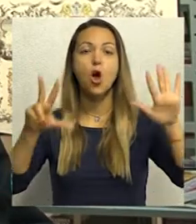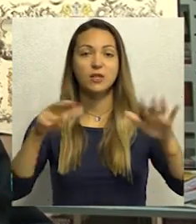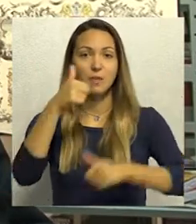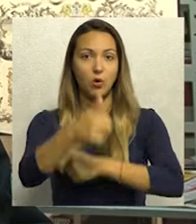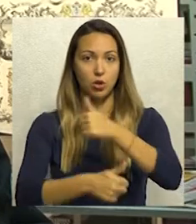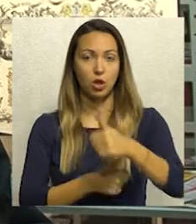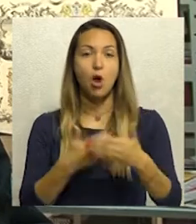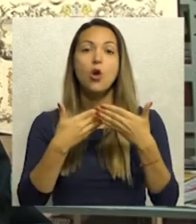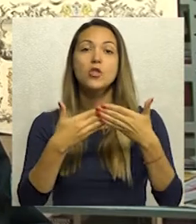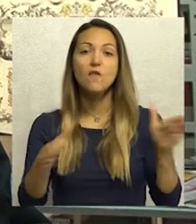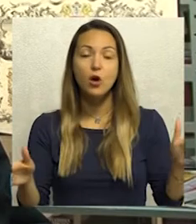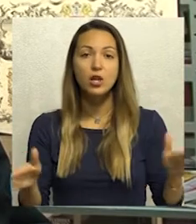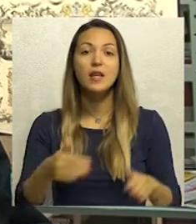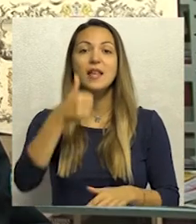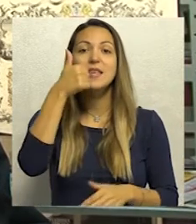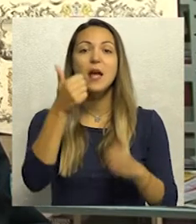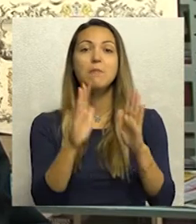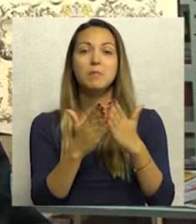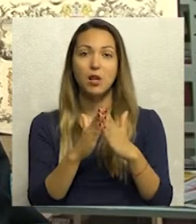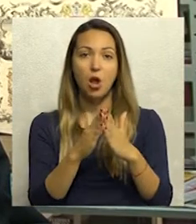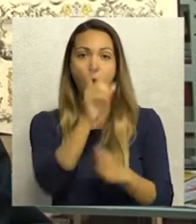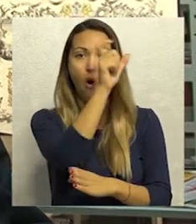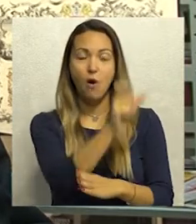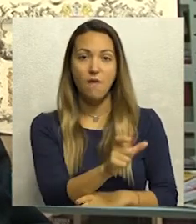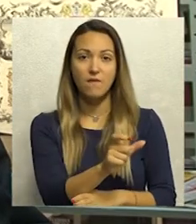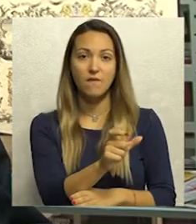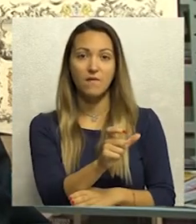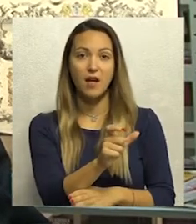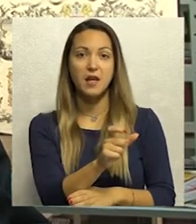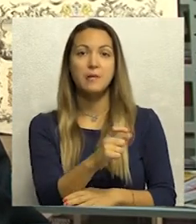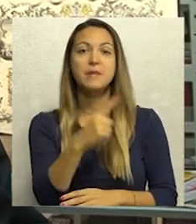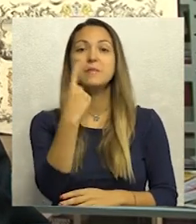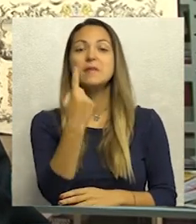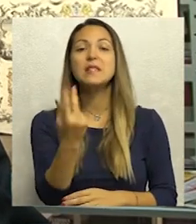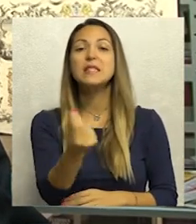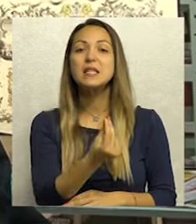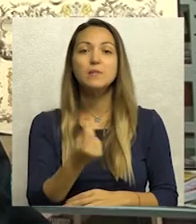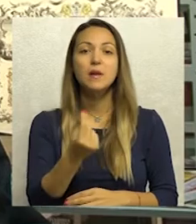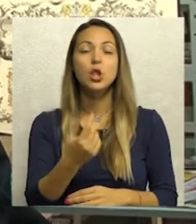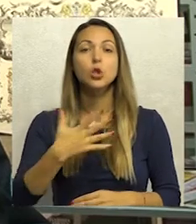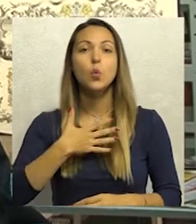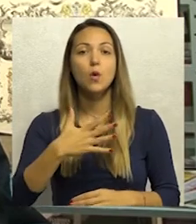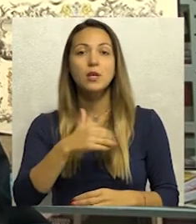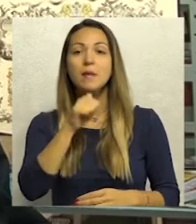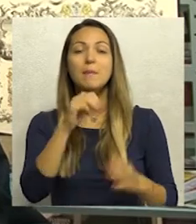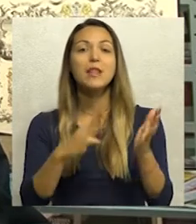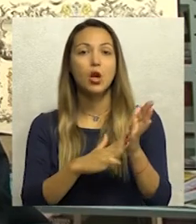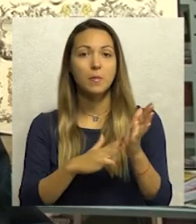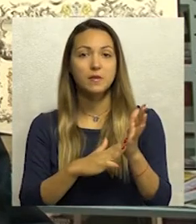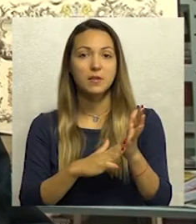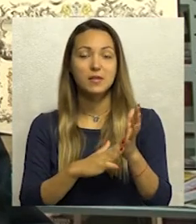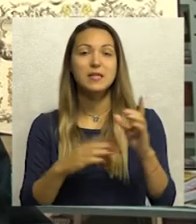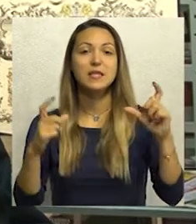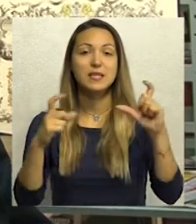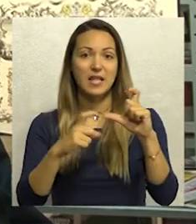otvorio jedan od najvećih bibliofila među srpskim, da kažemo, duhovnicima i mitropolitima, mitropolit Slefan Stratimirović,